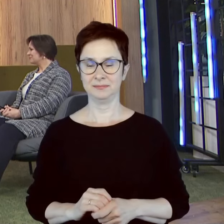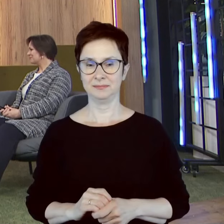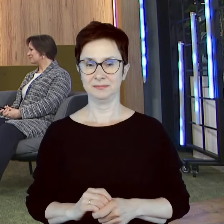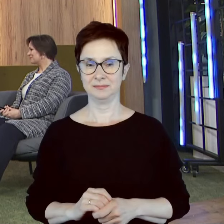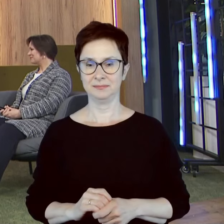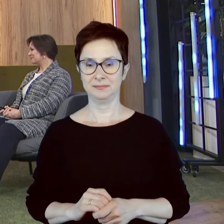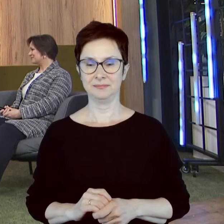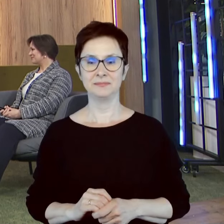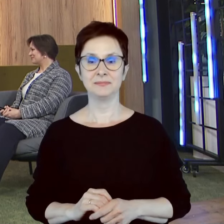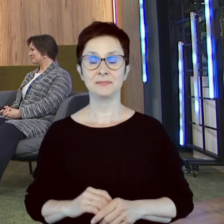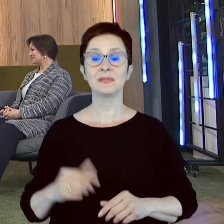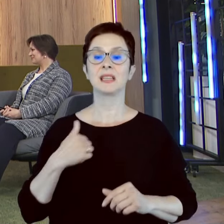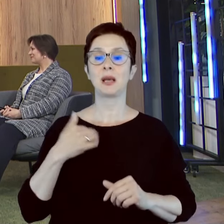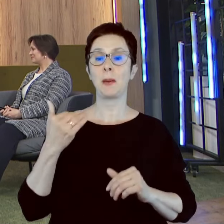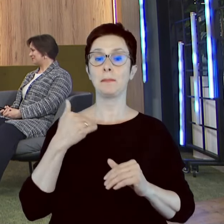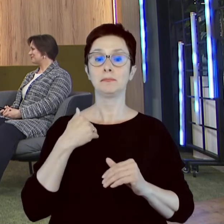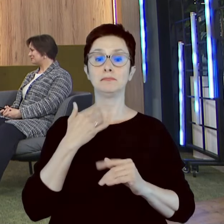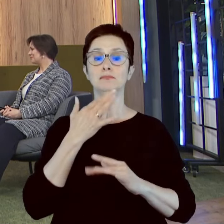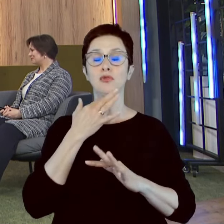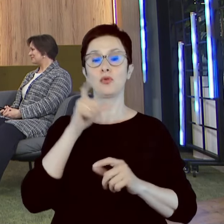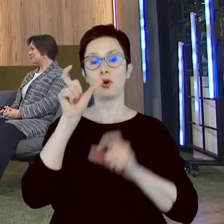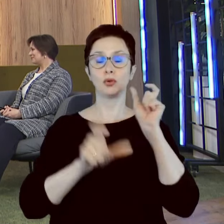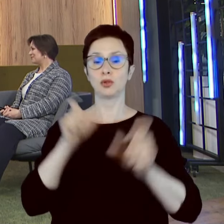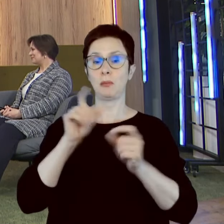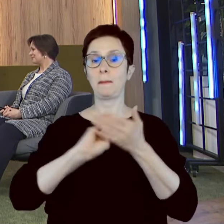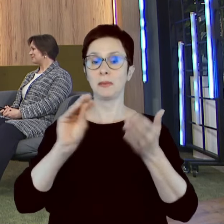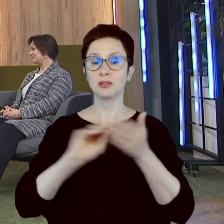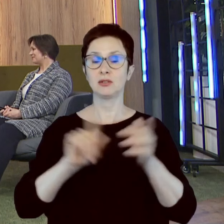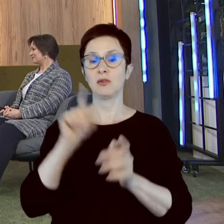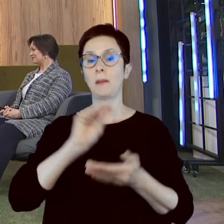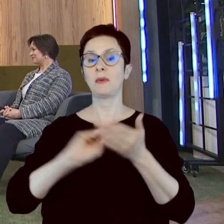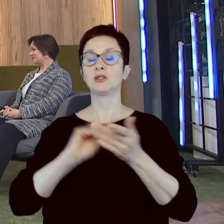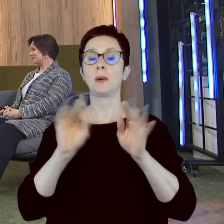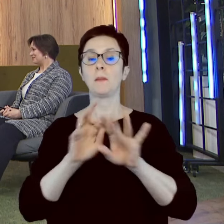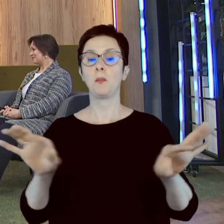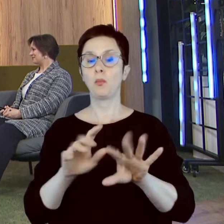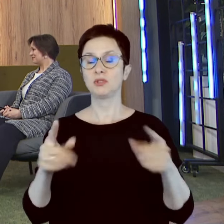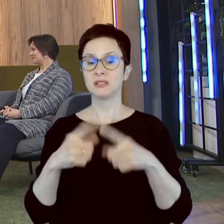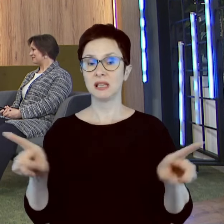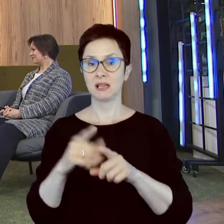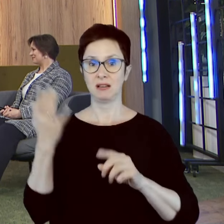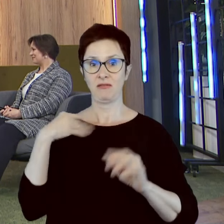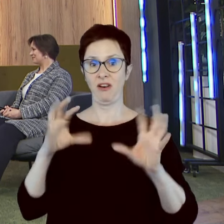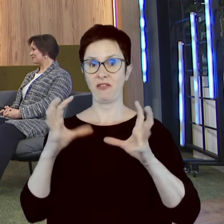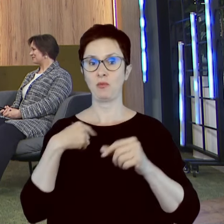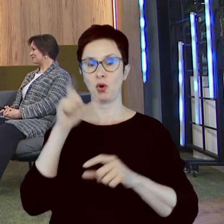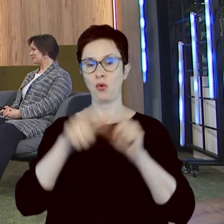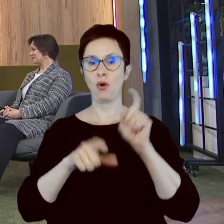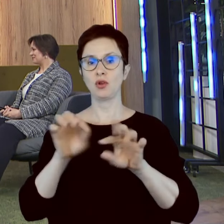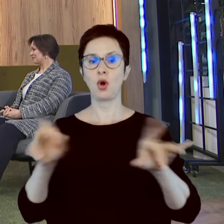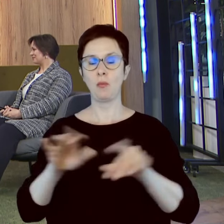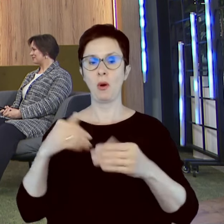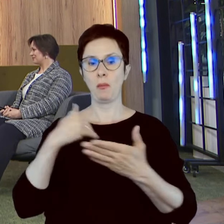kontekście, ja podawałem przykład pisarzy i kompozytorów, bo słuchałem takiej dyskusji, wrócę do tego przykładu w radiu ostatnio, gdzie kompozytorzy się podzielili, że chat